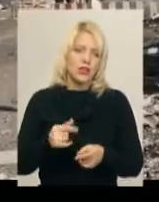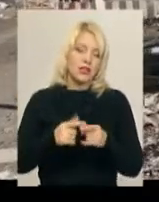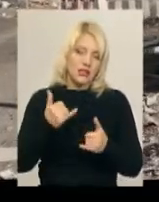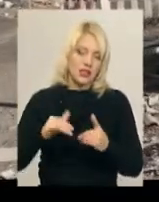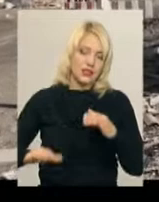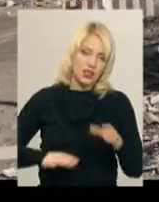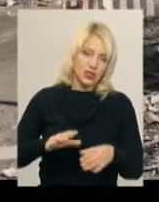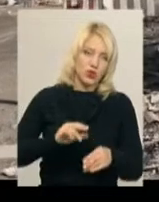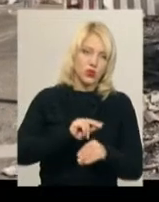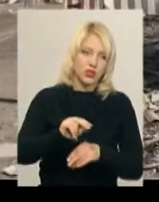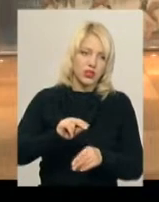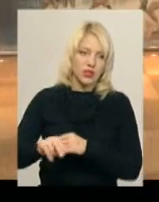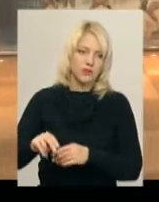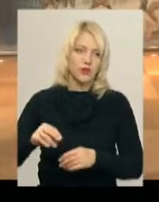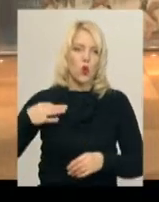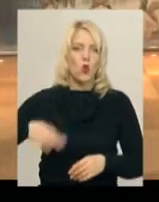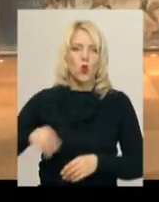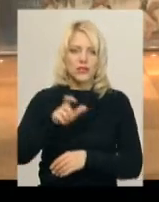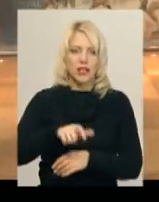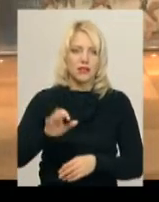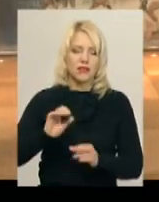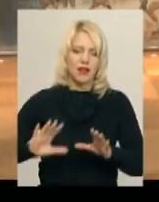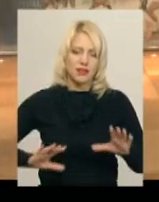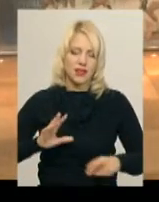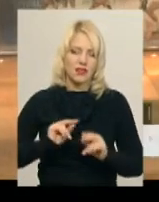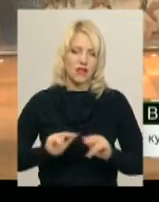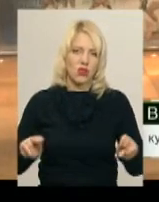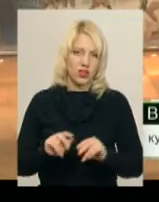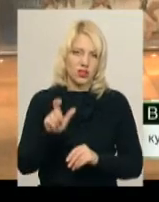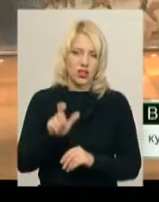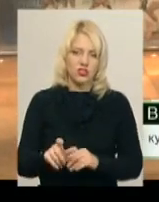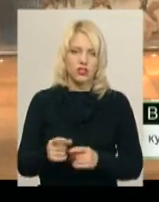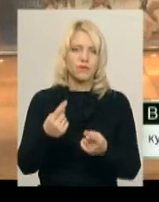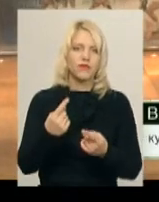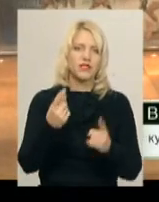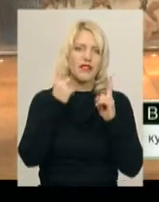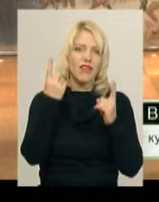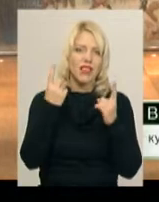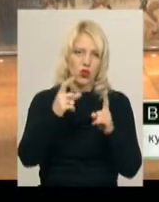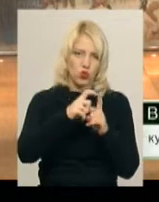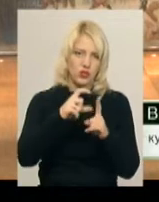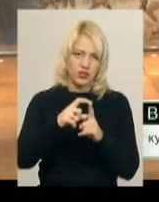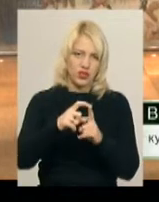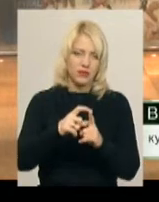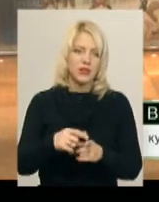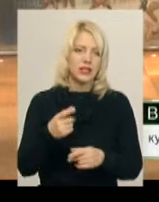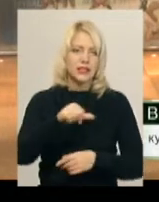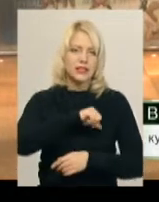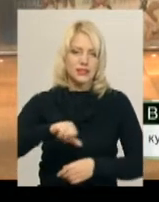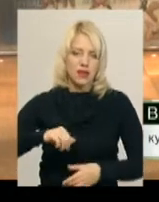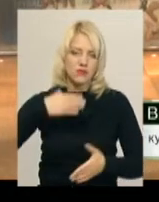Державної прикордонної служби України. Як тренер, викладач, я би сказав, з великої літери, сам